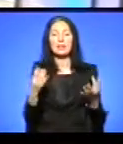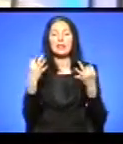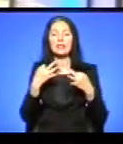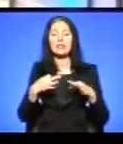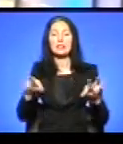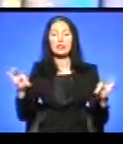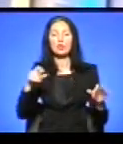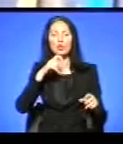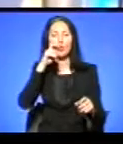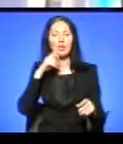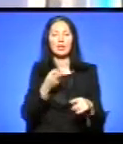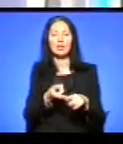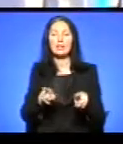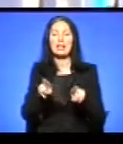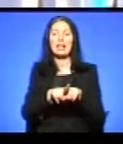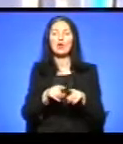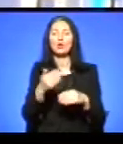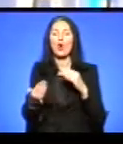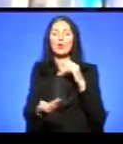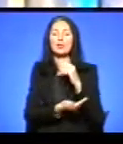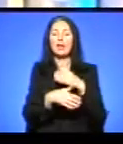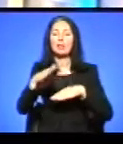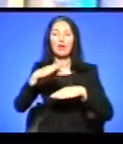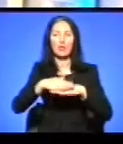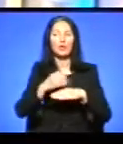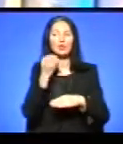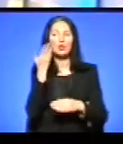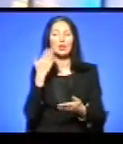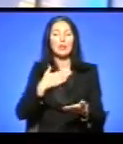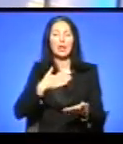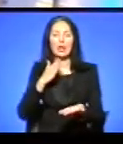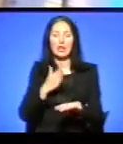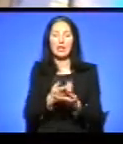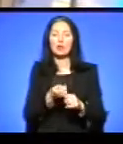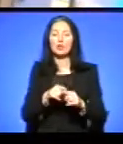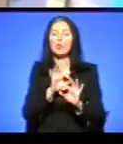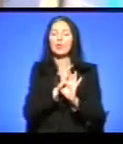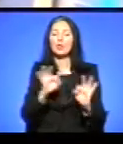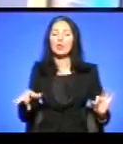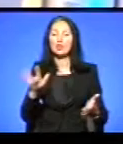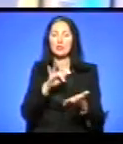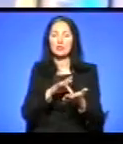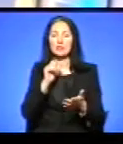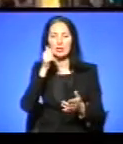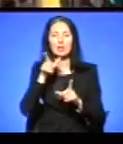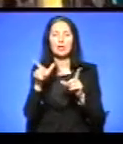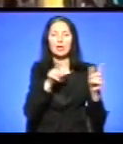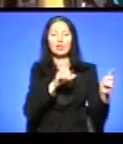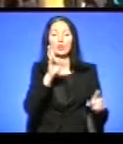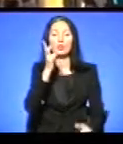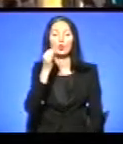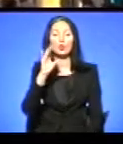І це також є останній вечір, коли ми знаходимося в цьому прекрасному місті. Тому що завтра ми відправляємося в Нью-Йорк, а післязавтра ми летимо в Україну вже.